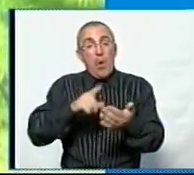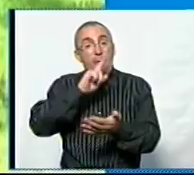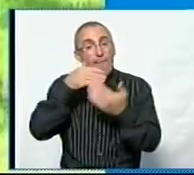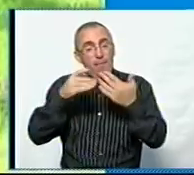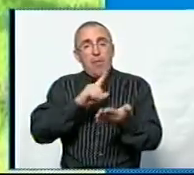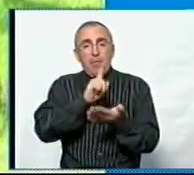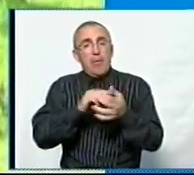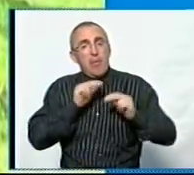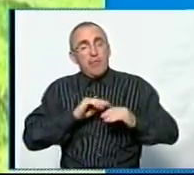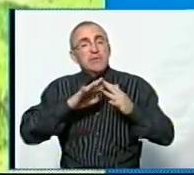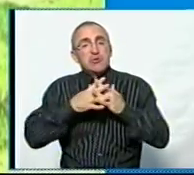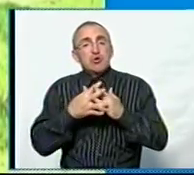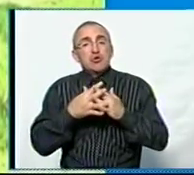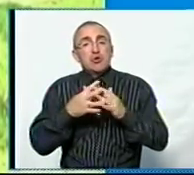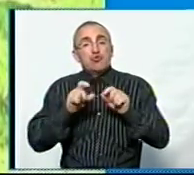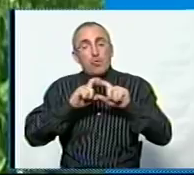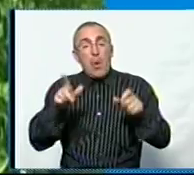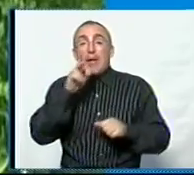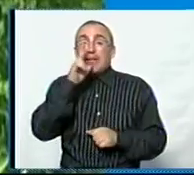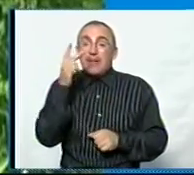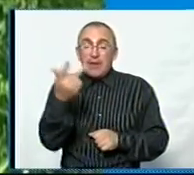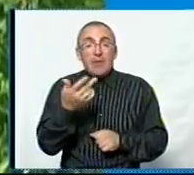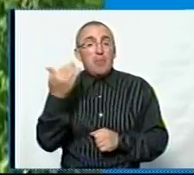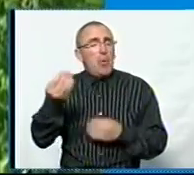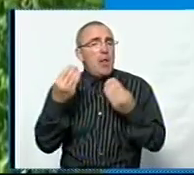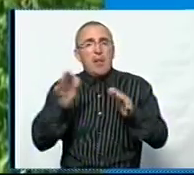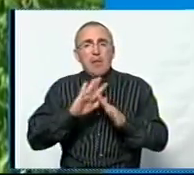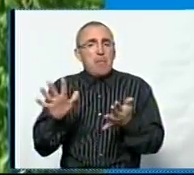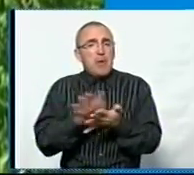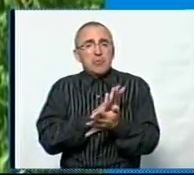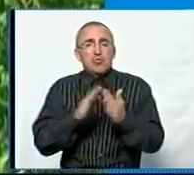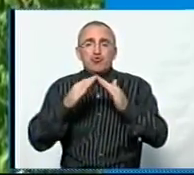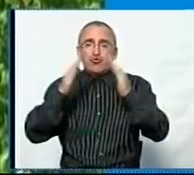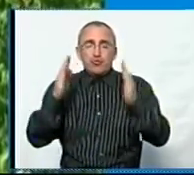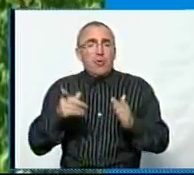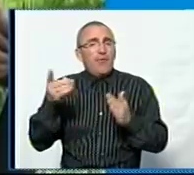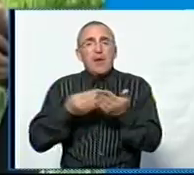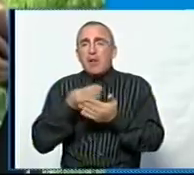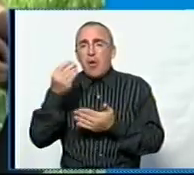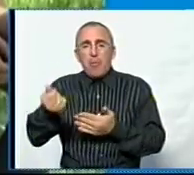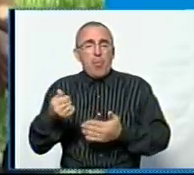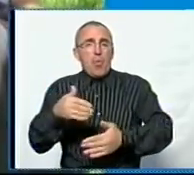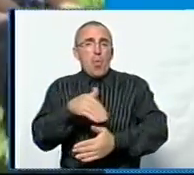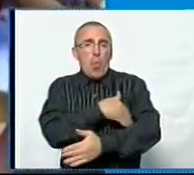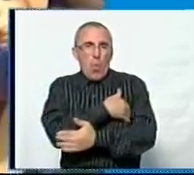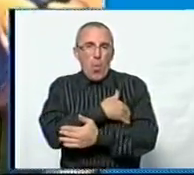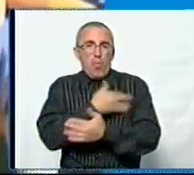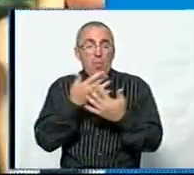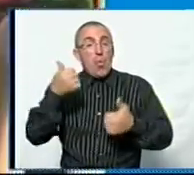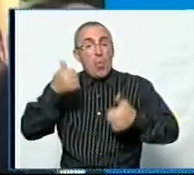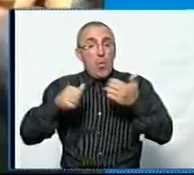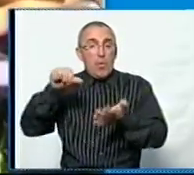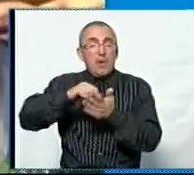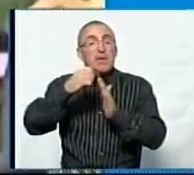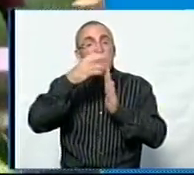'язково відпрацювати в сільській школі три роки. При цьому йому надають безкоштовне житло. Він не оплачує комунальні. Цьогоріч в конкурсі взяли